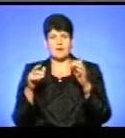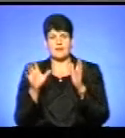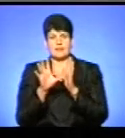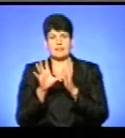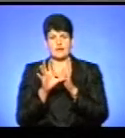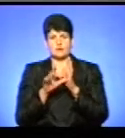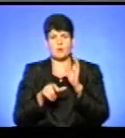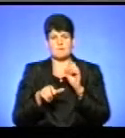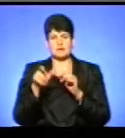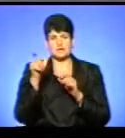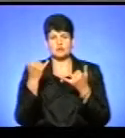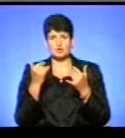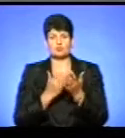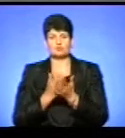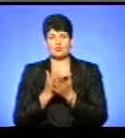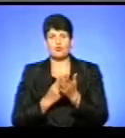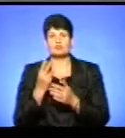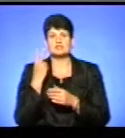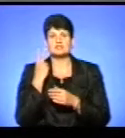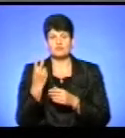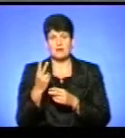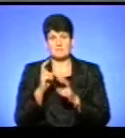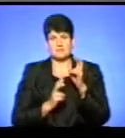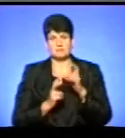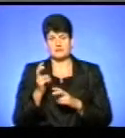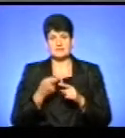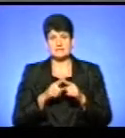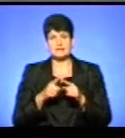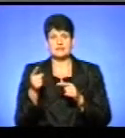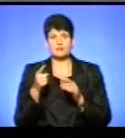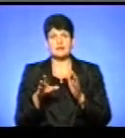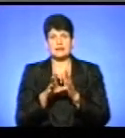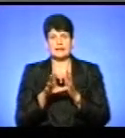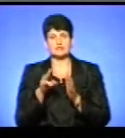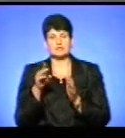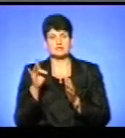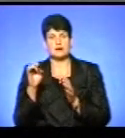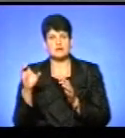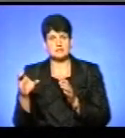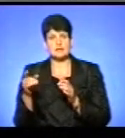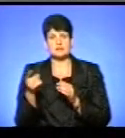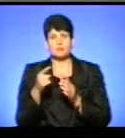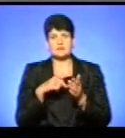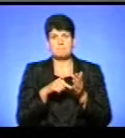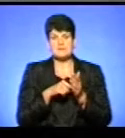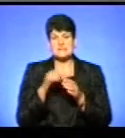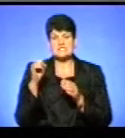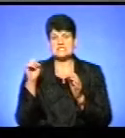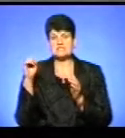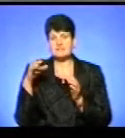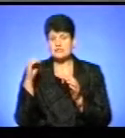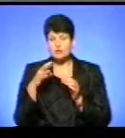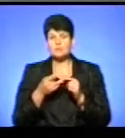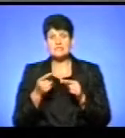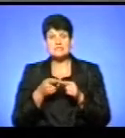які сьогодні обслуговують два підприємства комунальної власності, це Тернопіль Електротранс і Тернопіль Міськосвітло. Відповідно, зараз ті